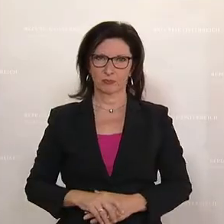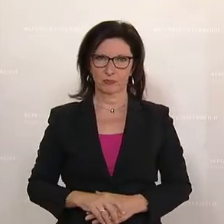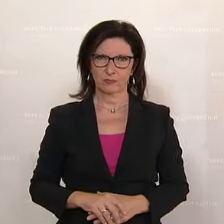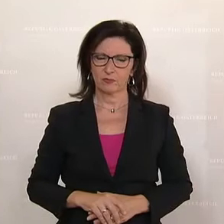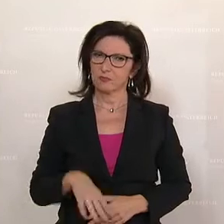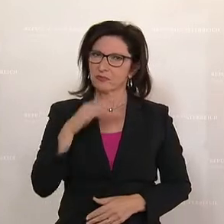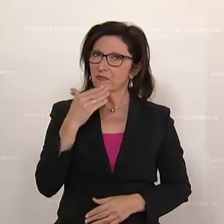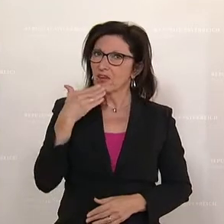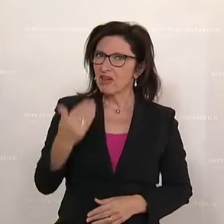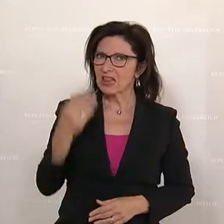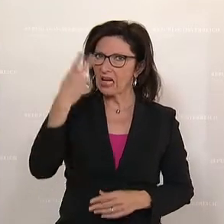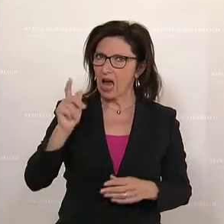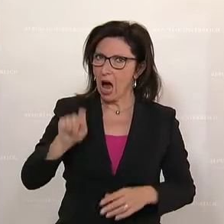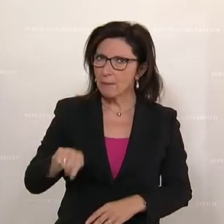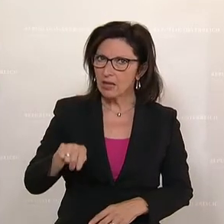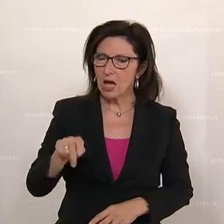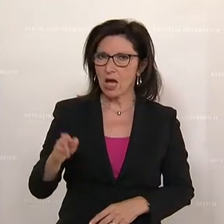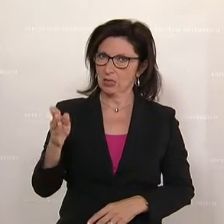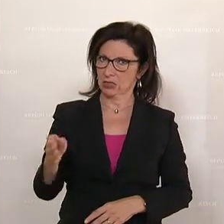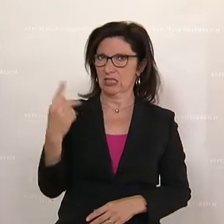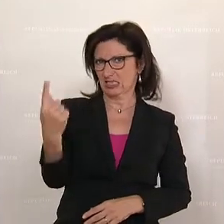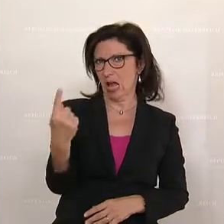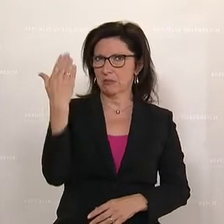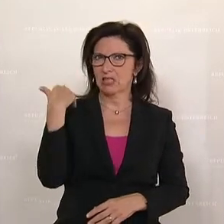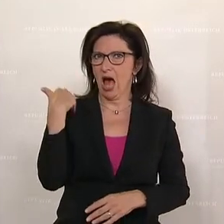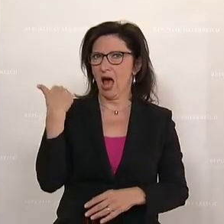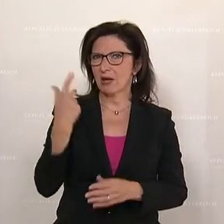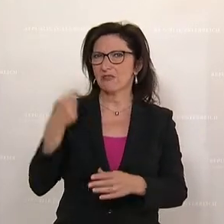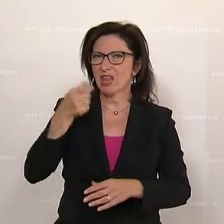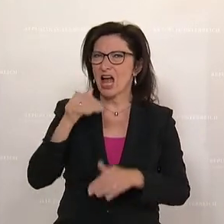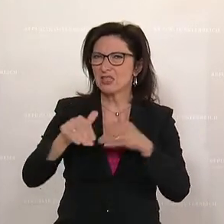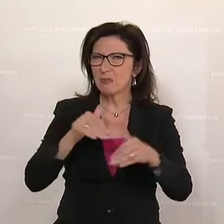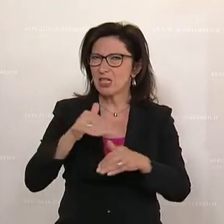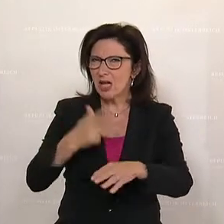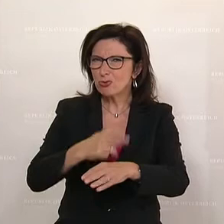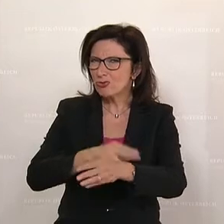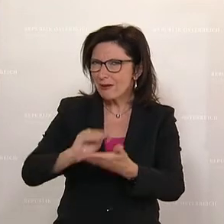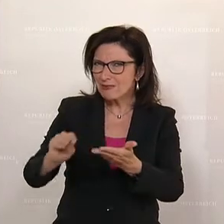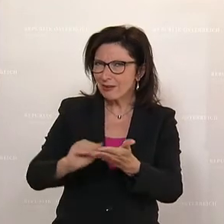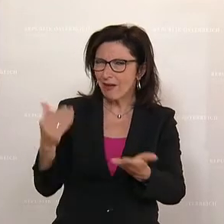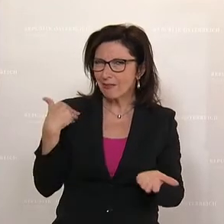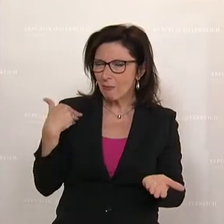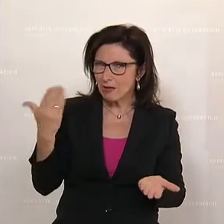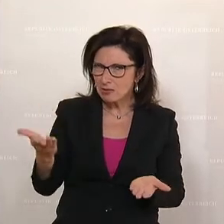Vielen Dank, Herr Abgeordneter. Sie waren ja selbst Staatssekretär auch im Finanzministerium, wissen daher, dass